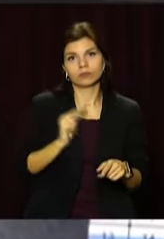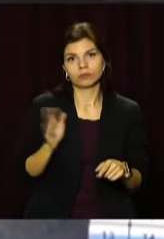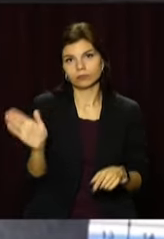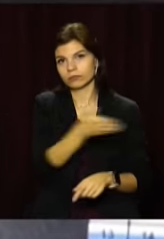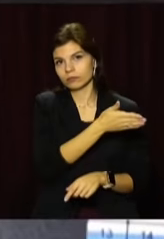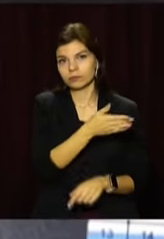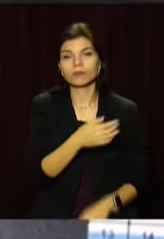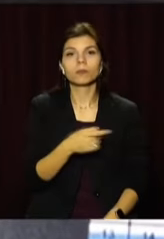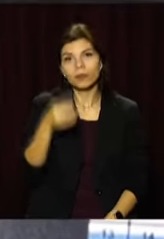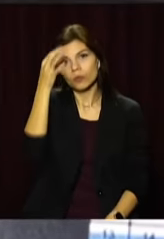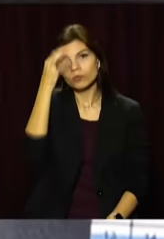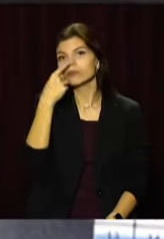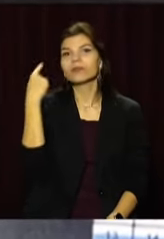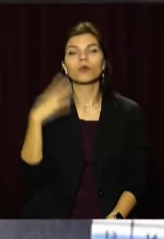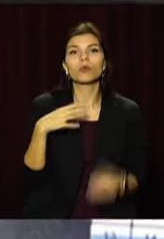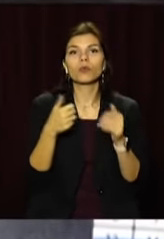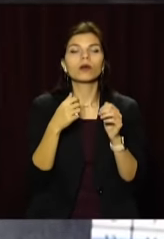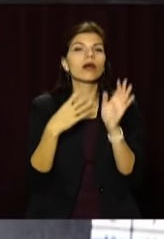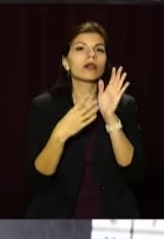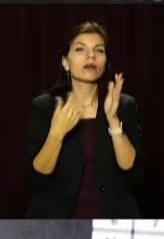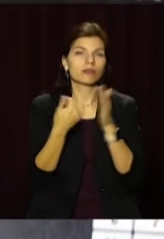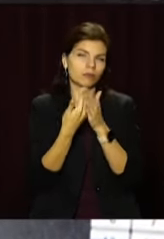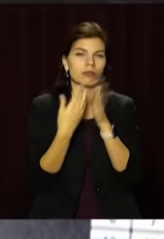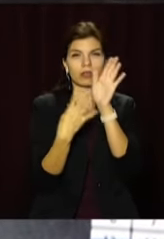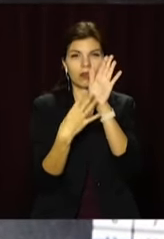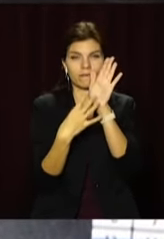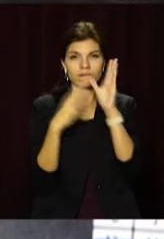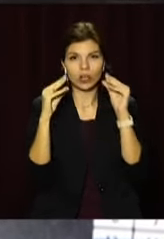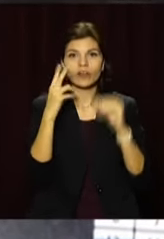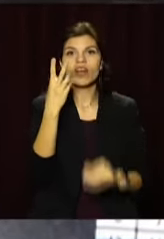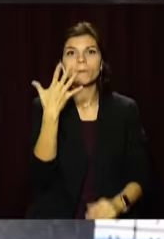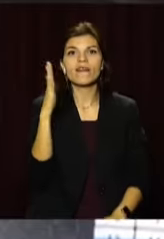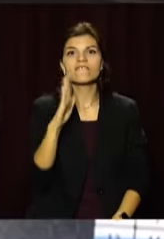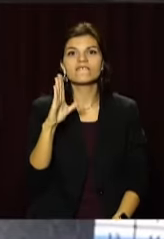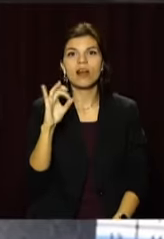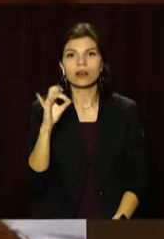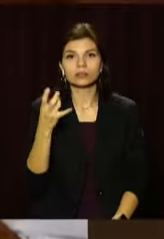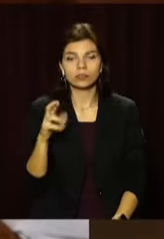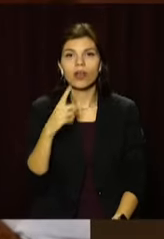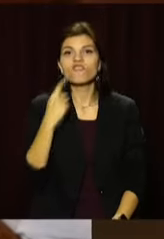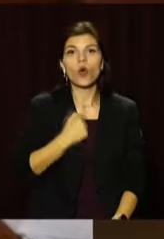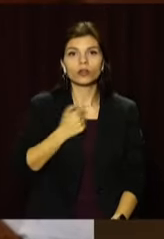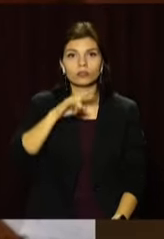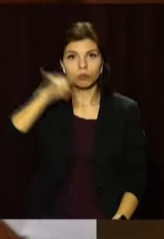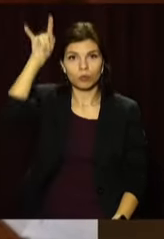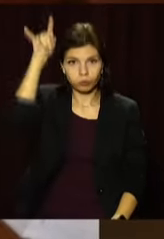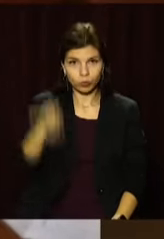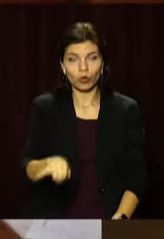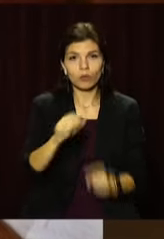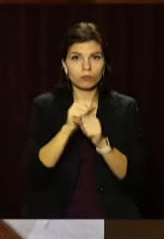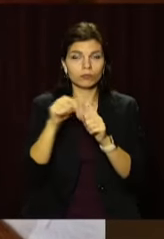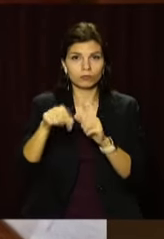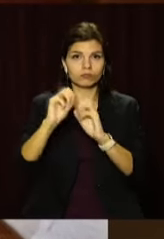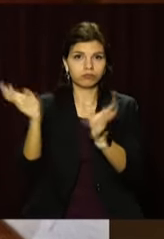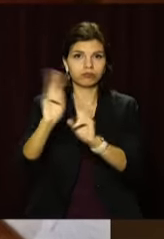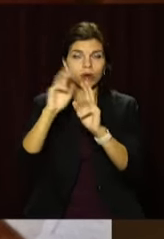Нагадаємо, авіатроща сталася біля 9-ї години вечора 25 вересня. Військовий літак впав і загорівся під час